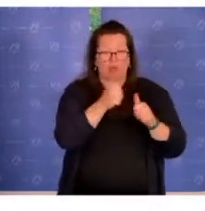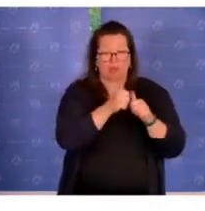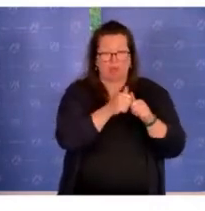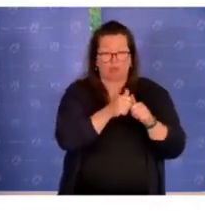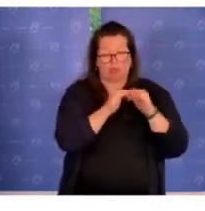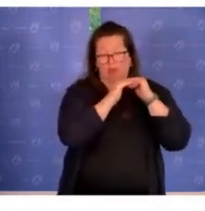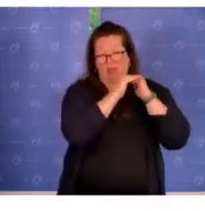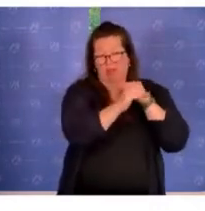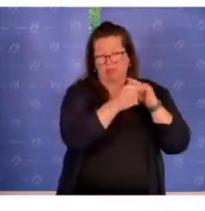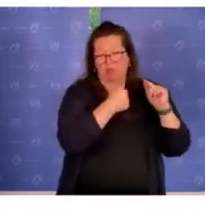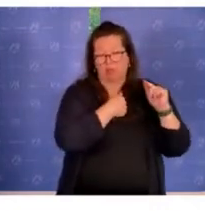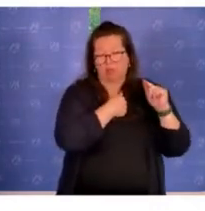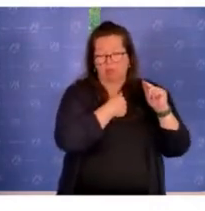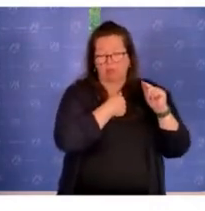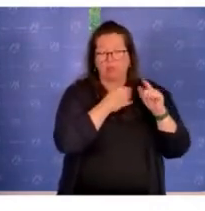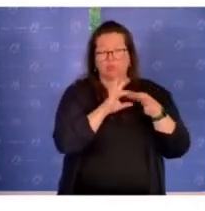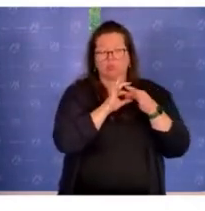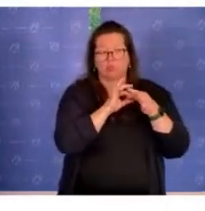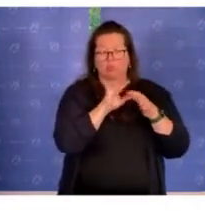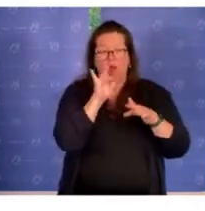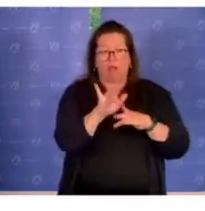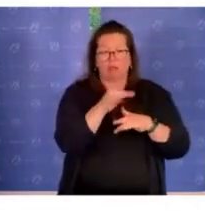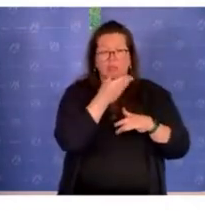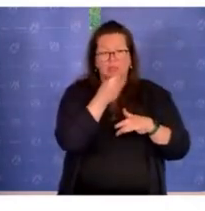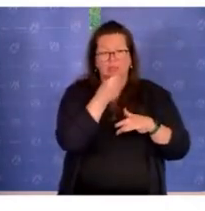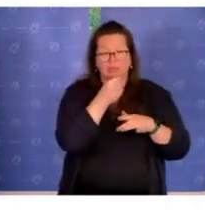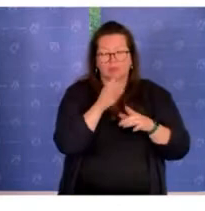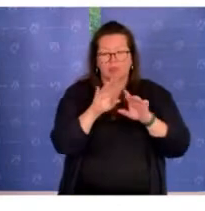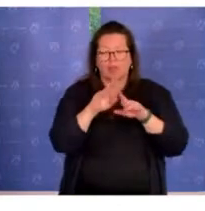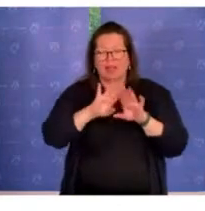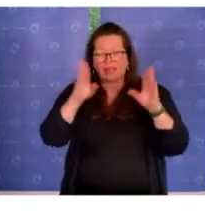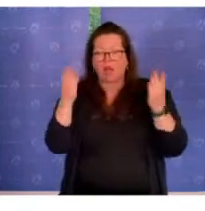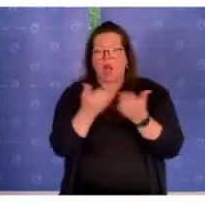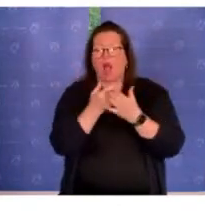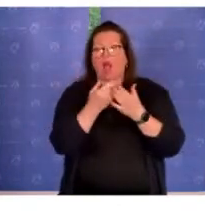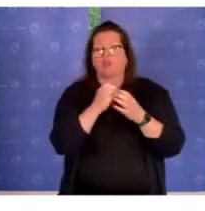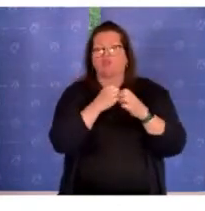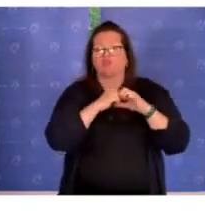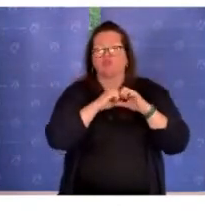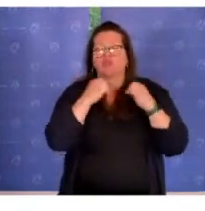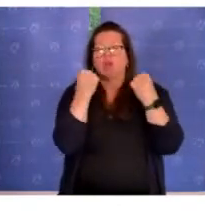Landes zu Antisemitismus bei der Generalstaatsanwaltschaft und bei der Polizei